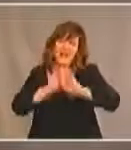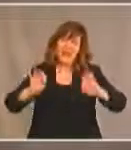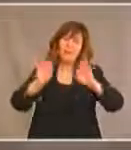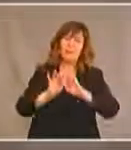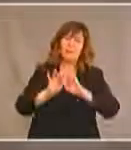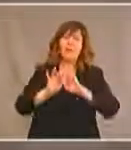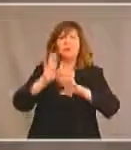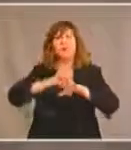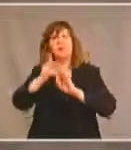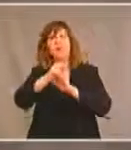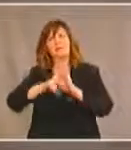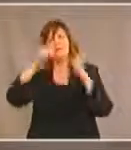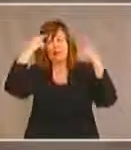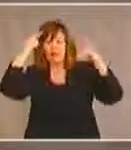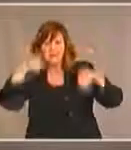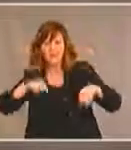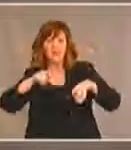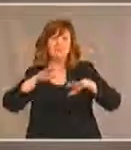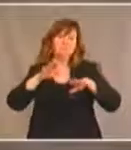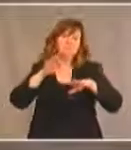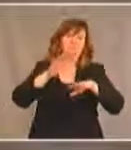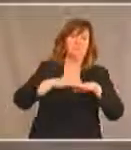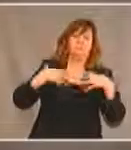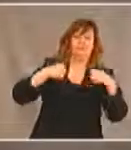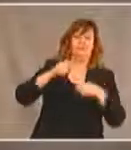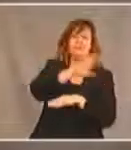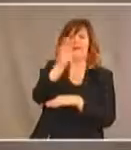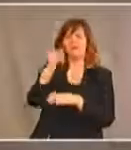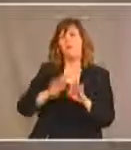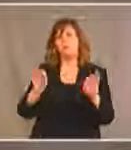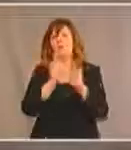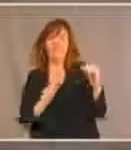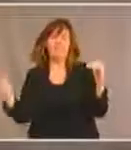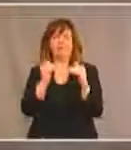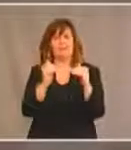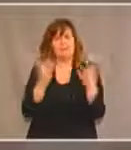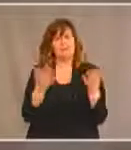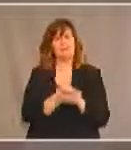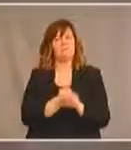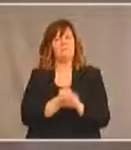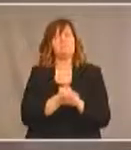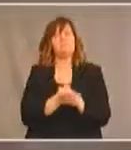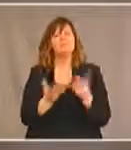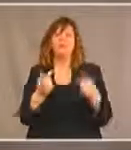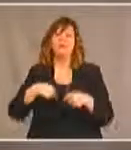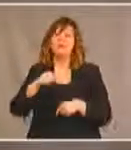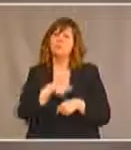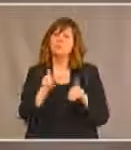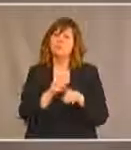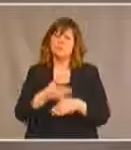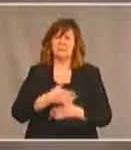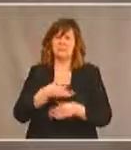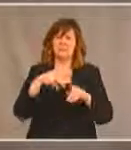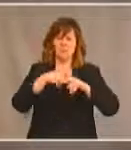santé et Santé Canada. Nous croyons également que c'est un outil essentiel